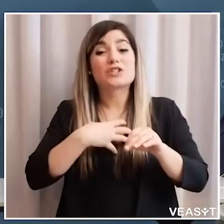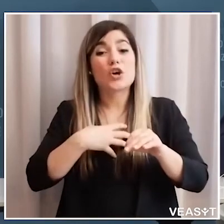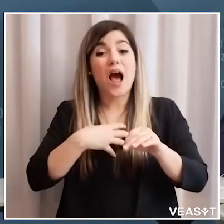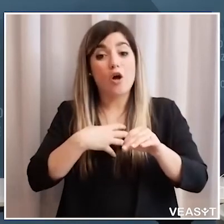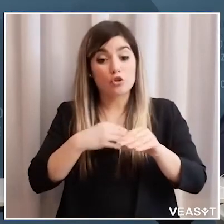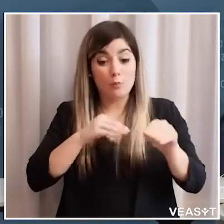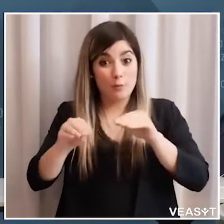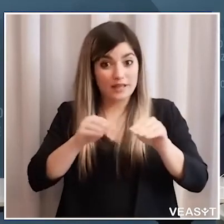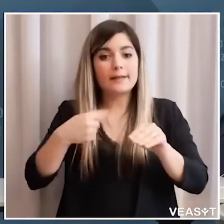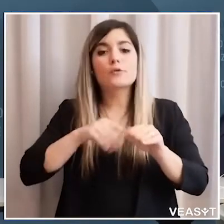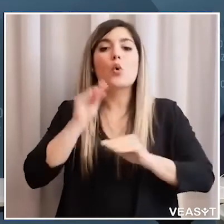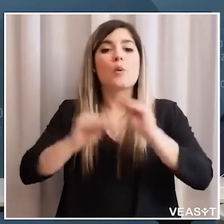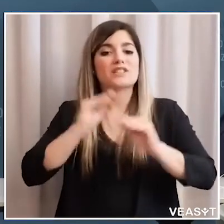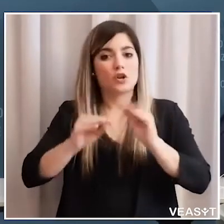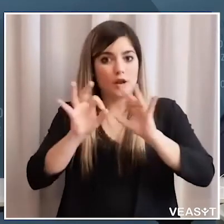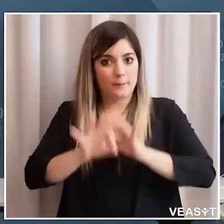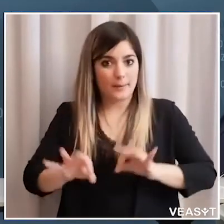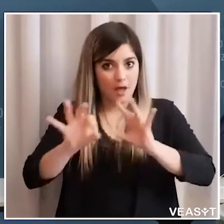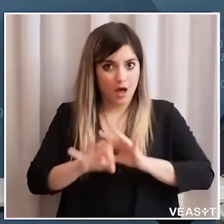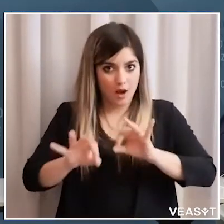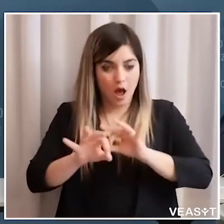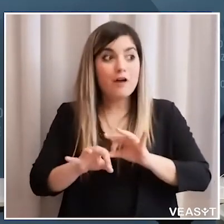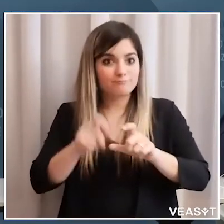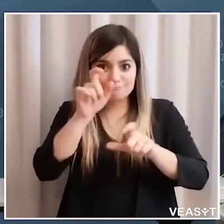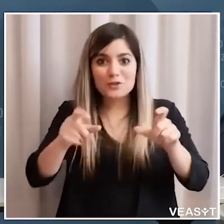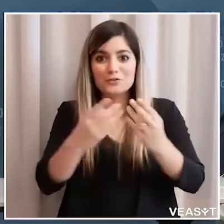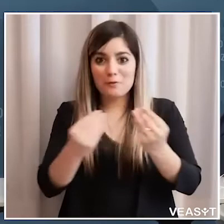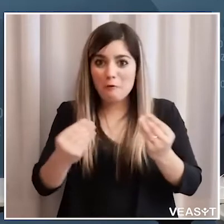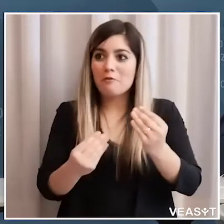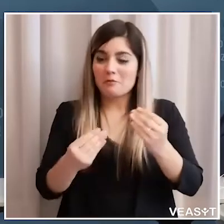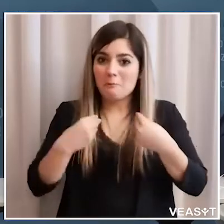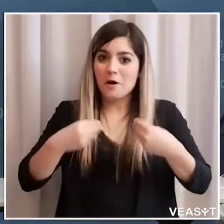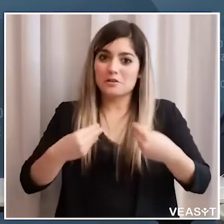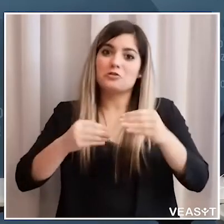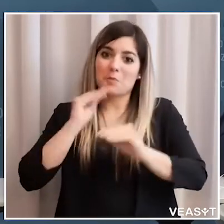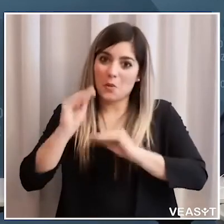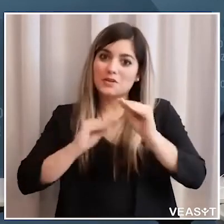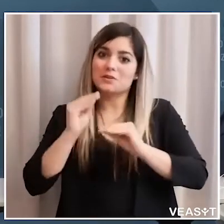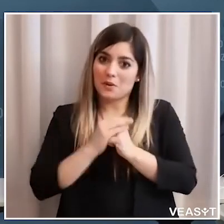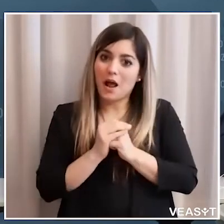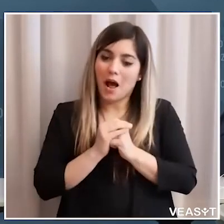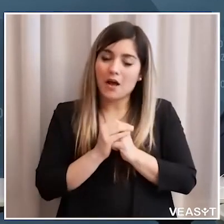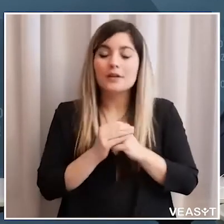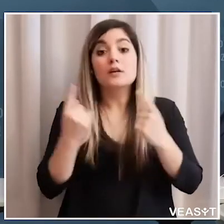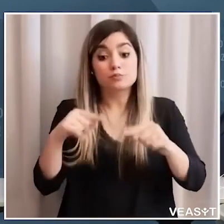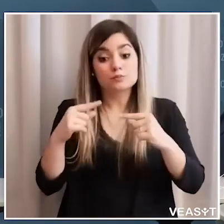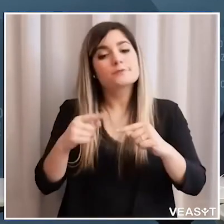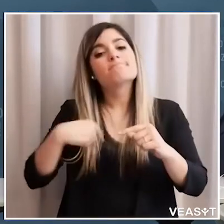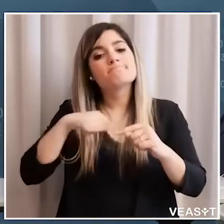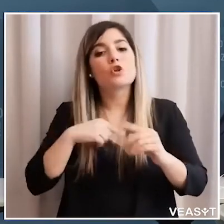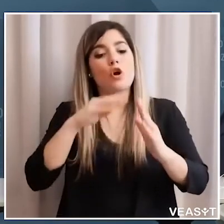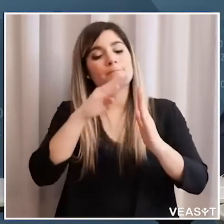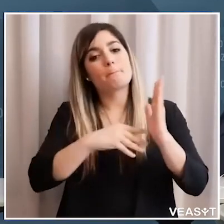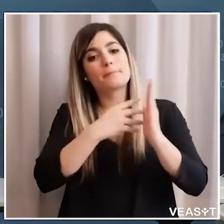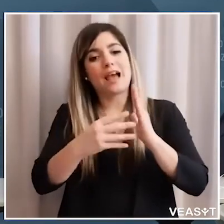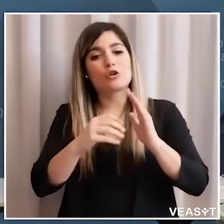questionario che in questi giorni stanno dove tanti stanno partecipando a questo questionario stiamo